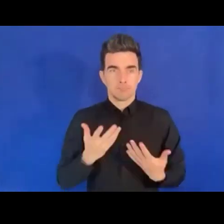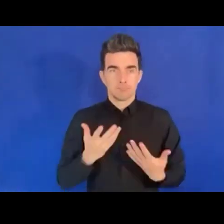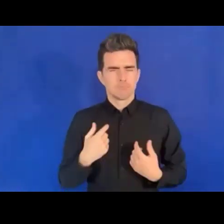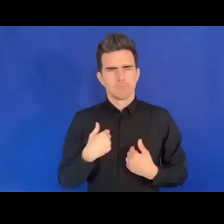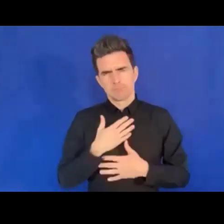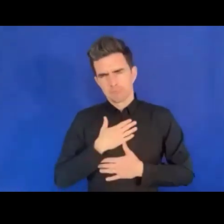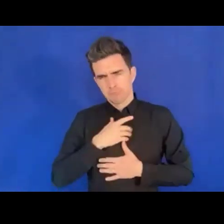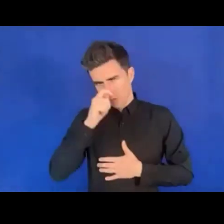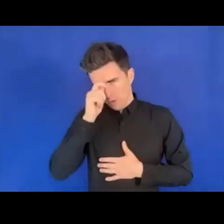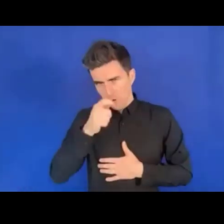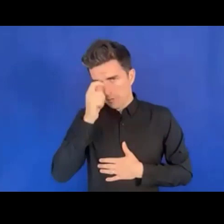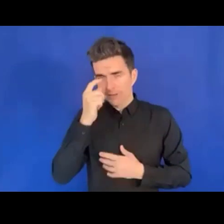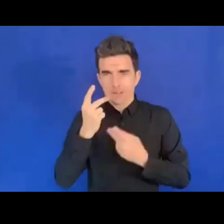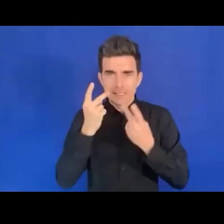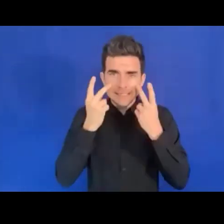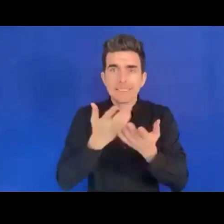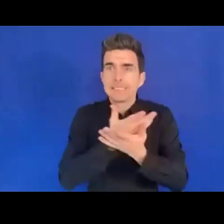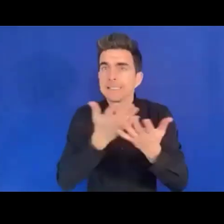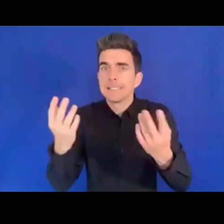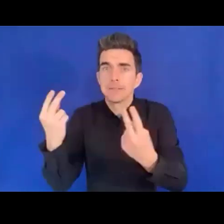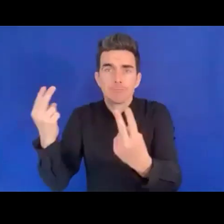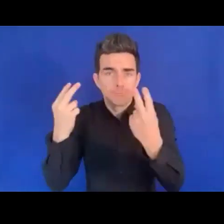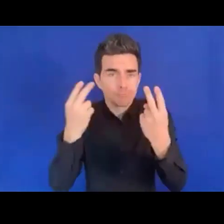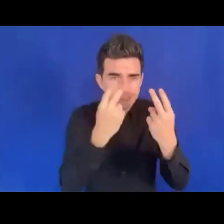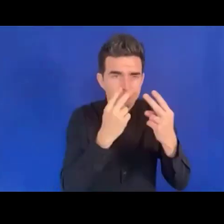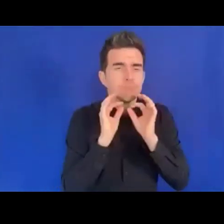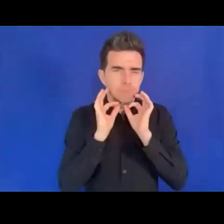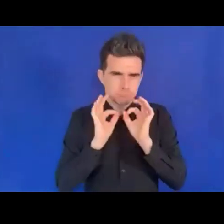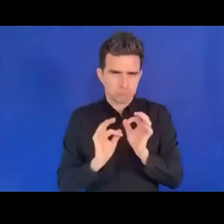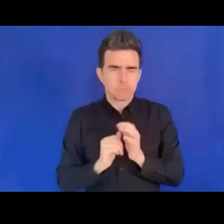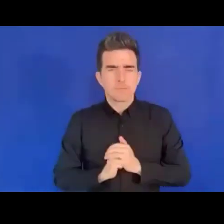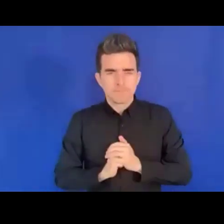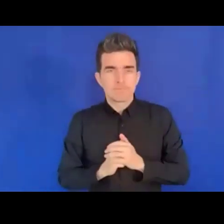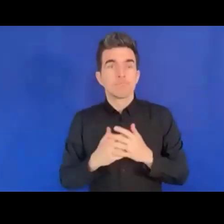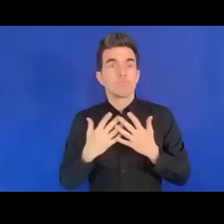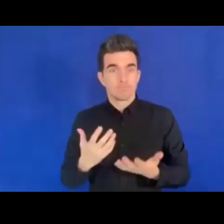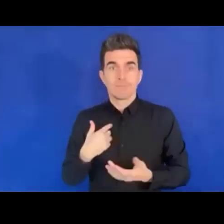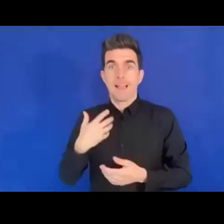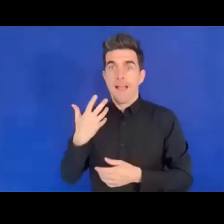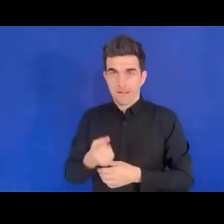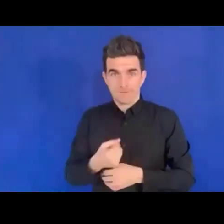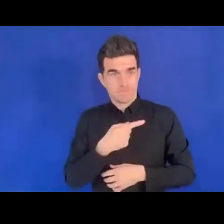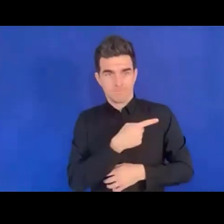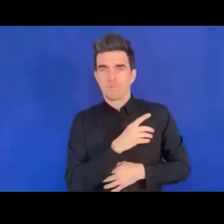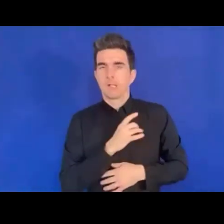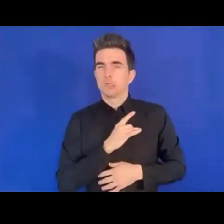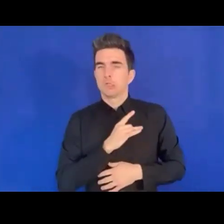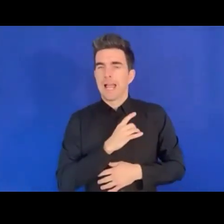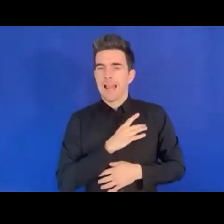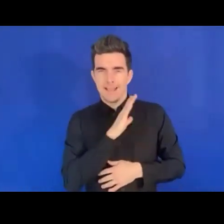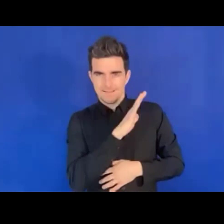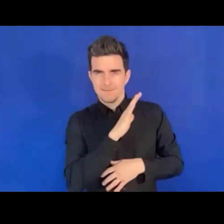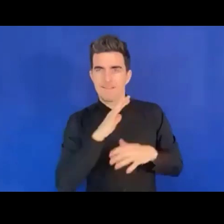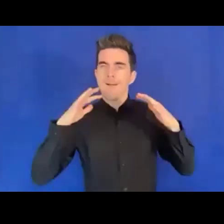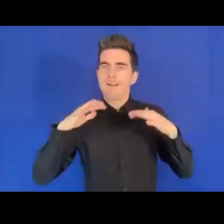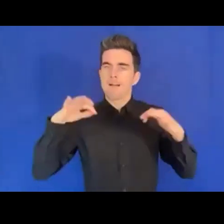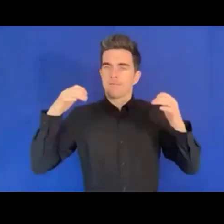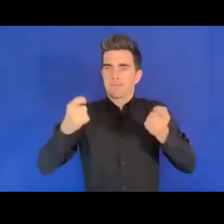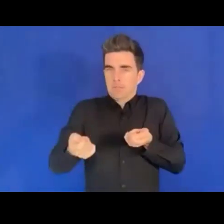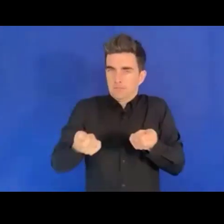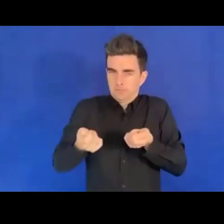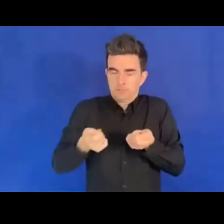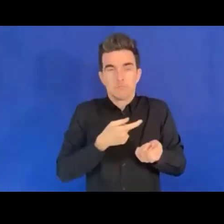vous dire que nous avons également des fonds, des financements. Et l'année prochaine, nous aurons des cours